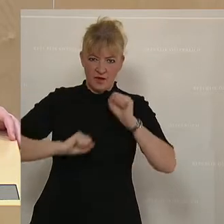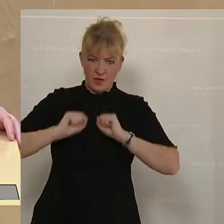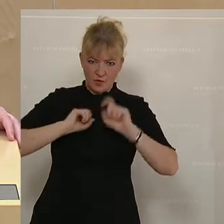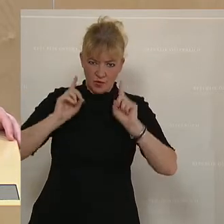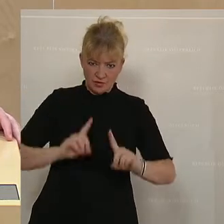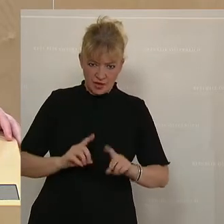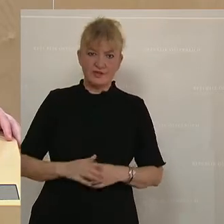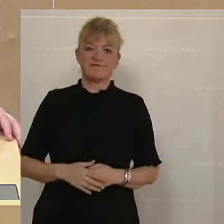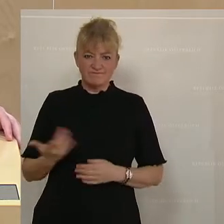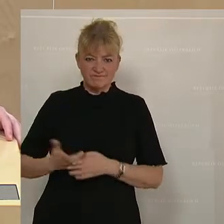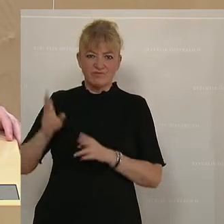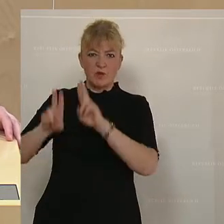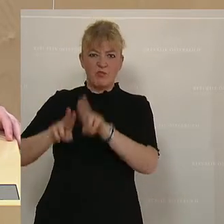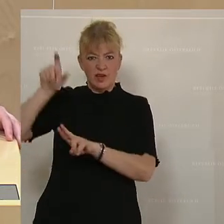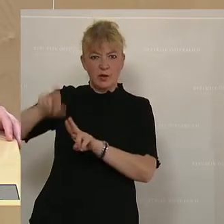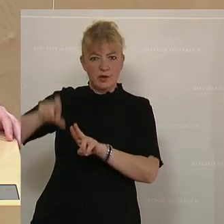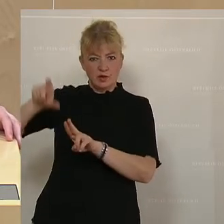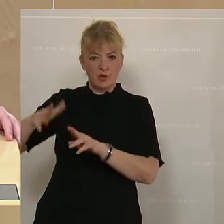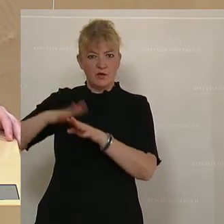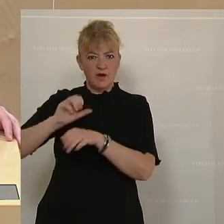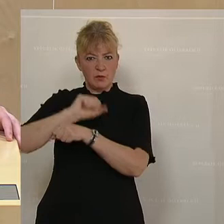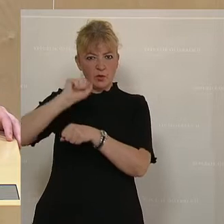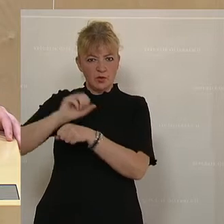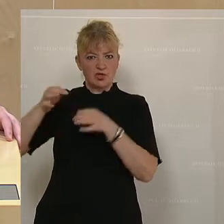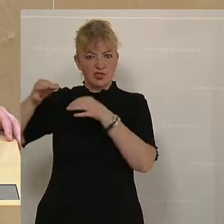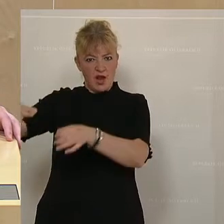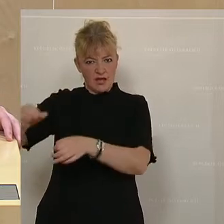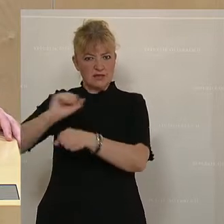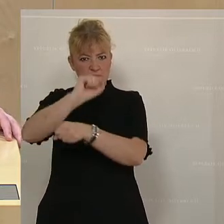auch auf die Straße gegangen, haben auf ihre schwierige Situation aufmerksam gemacht.